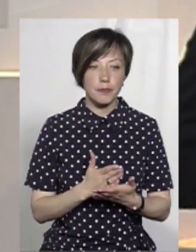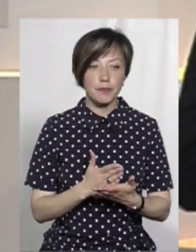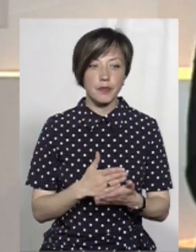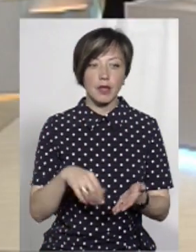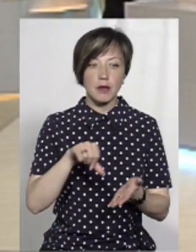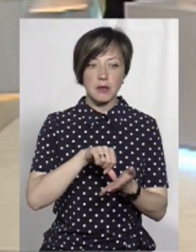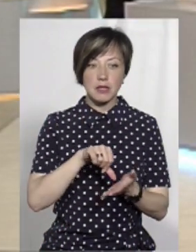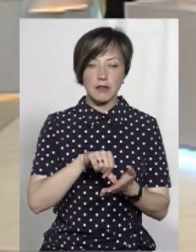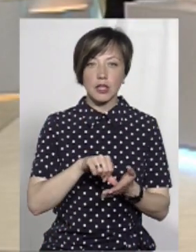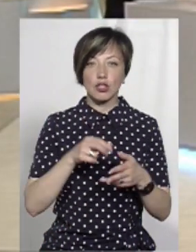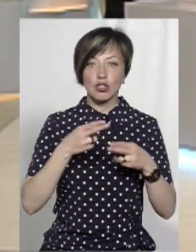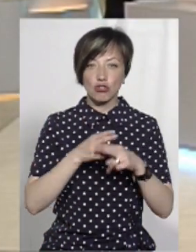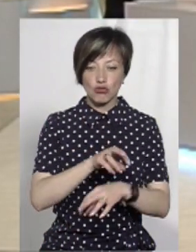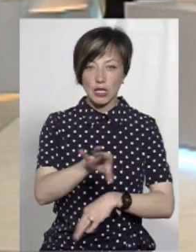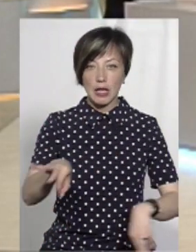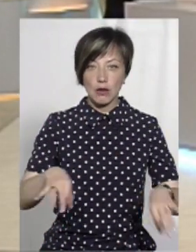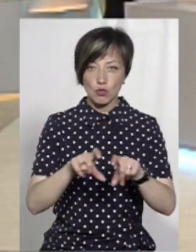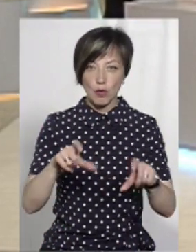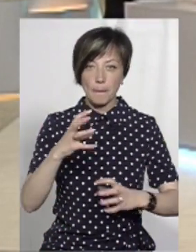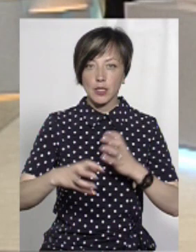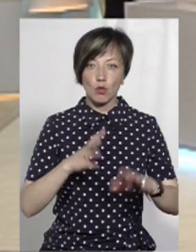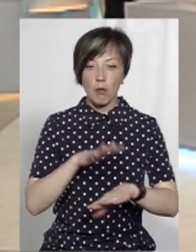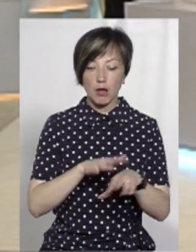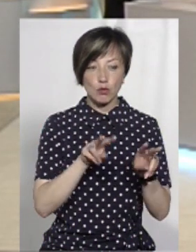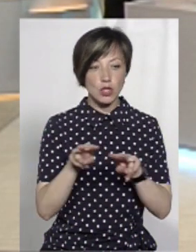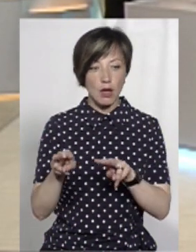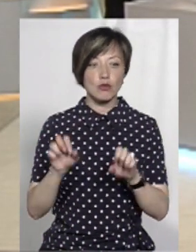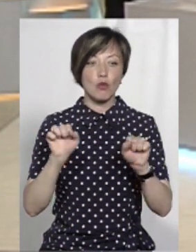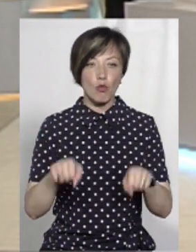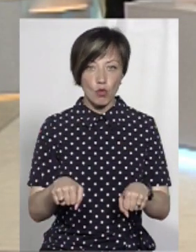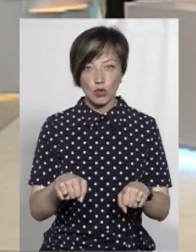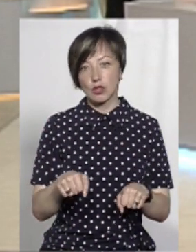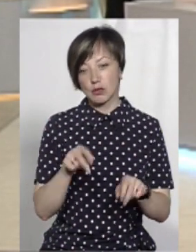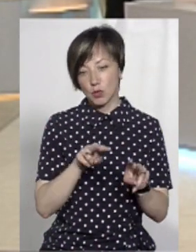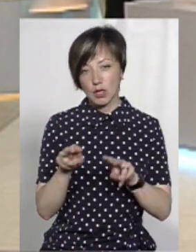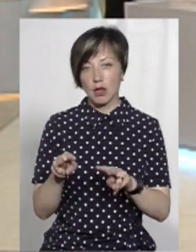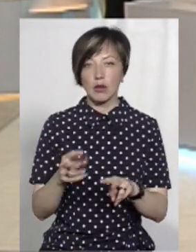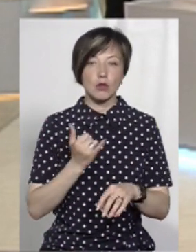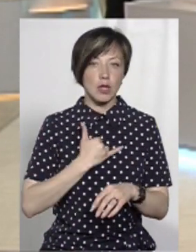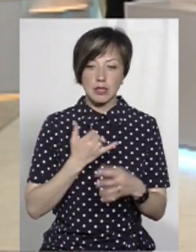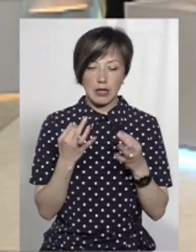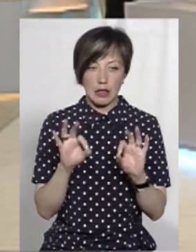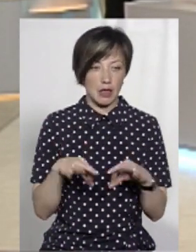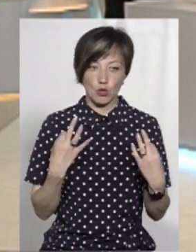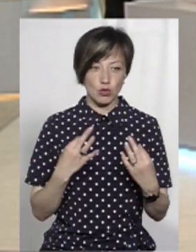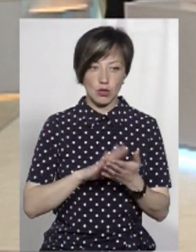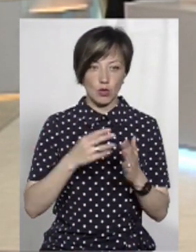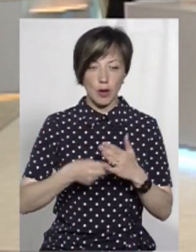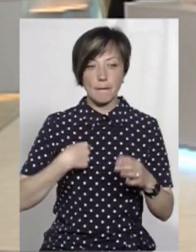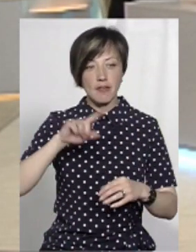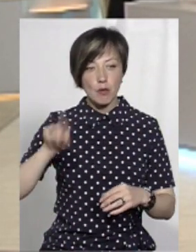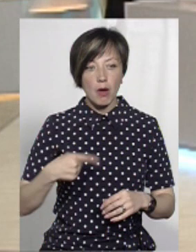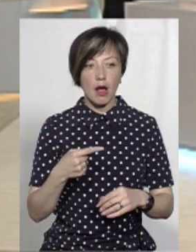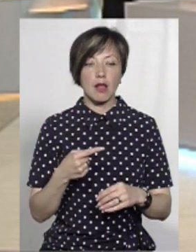Є представник інженерної структури Міжнародного банку, спостерігач, який може там спостерігати. Нас навіть не допустили до контракту. Ми